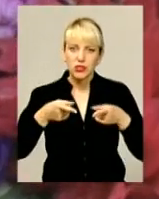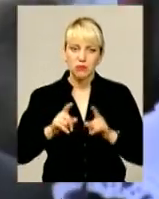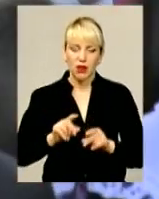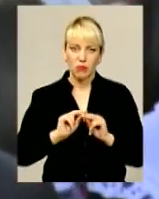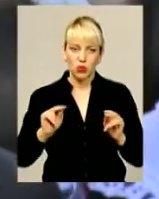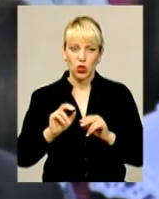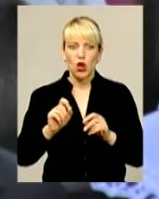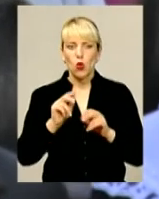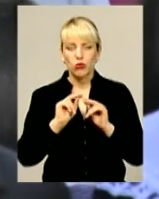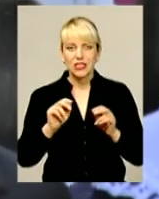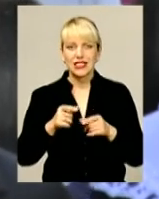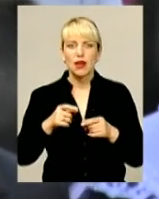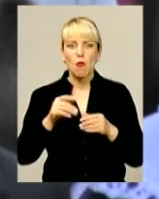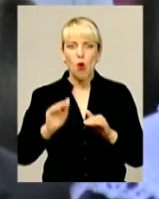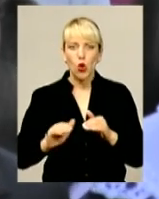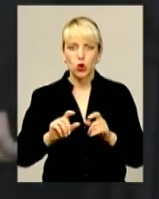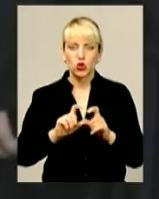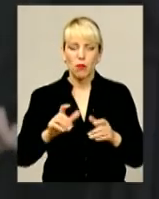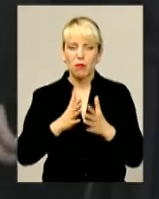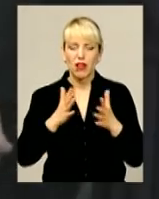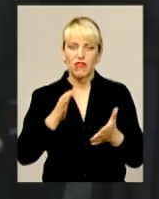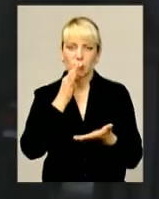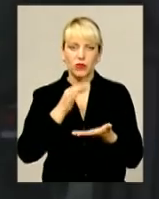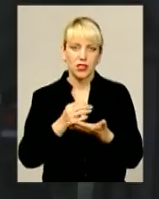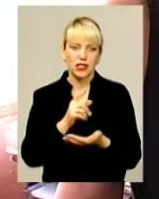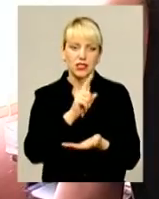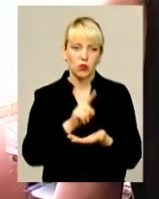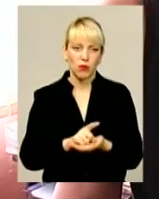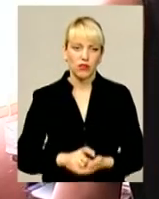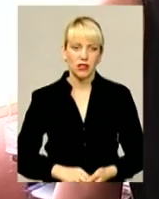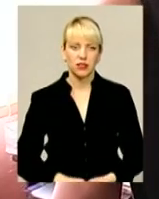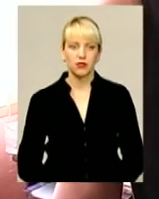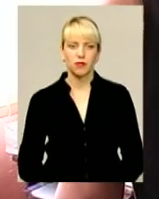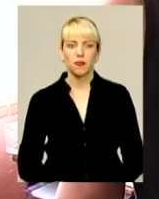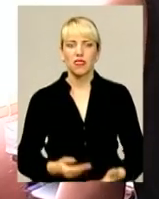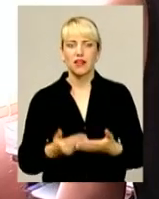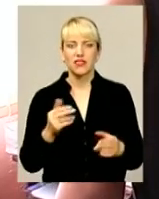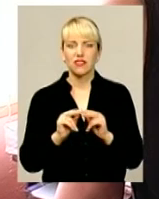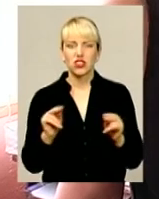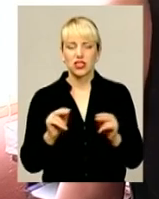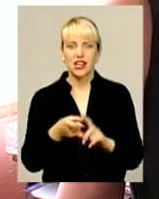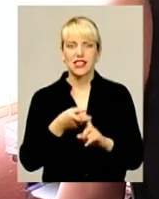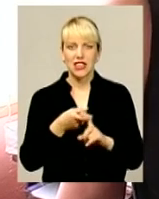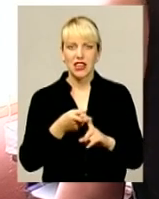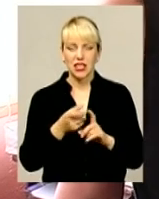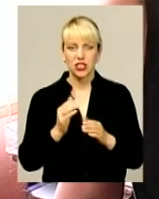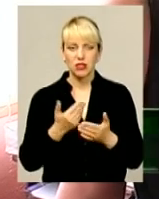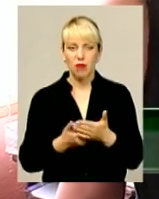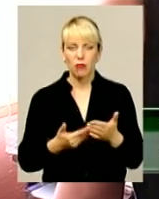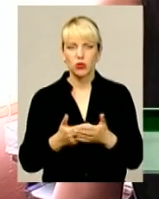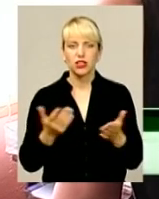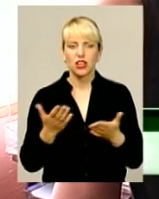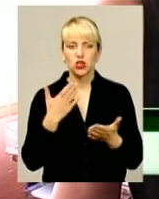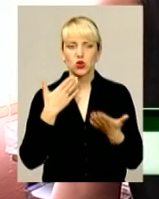Тому у вчителі молодшої школи чиненайбільші відповідальності та зобов'язань. Від вчителя залежить, які